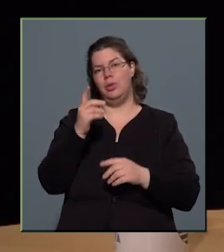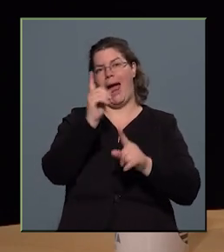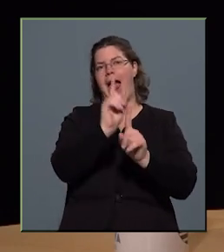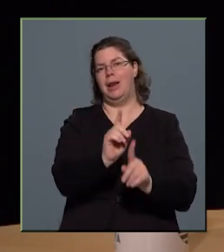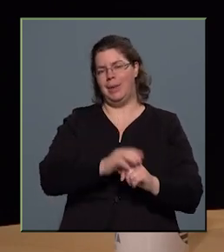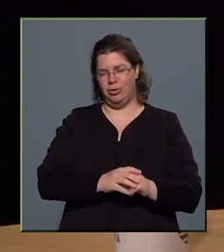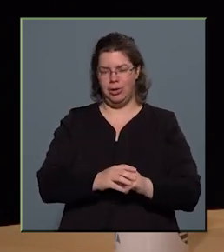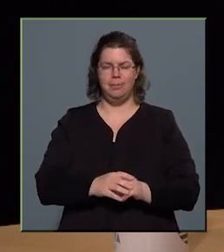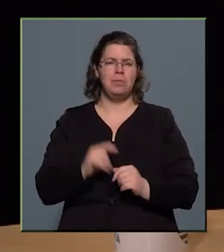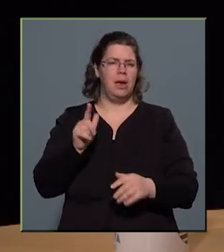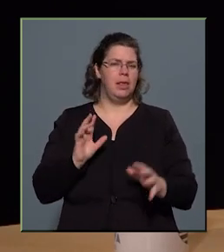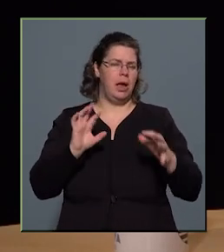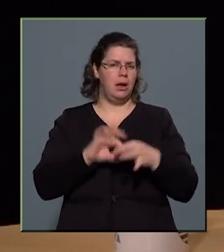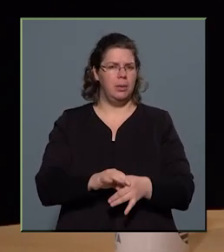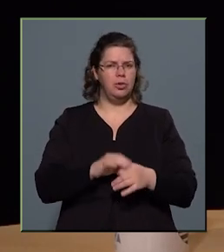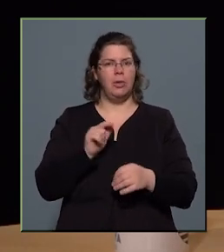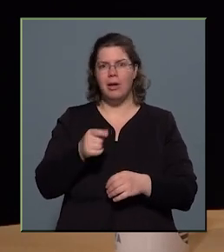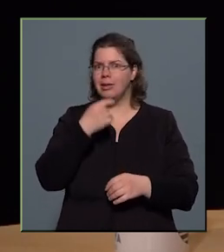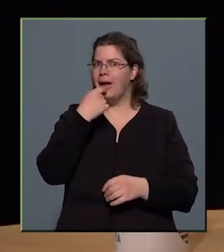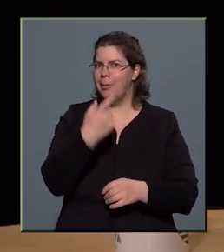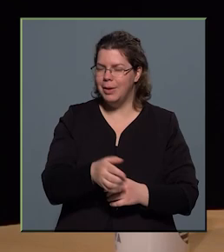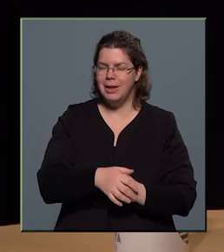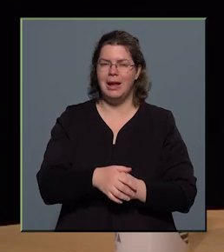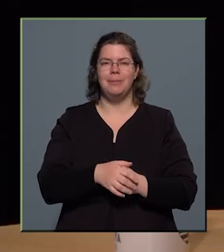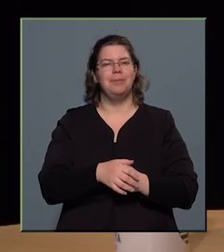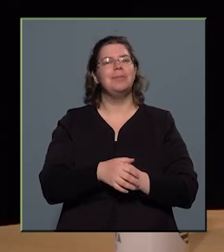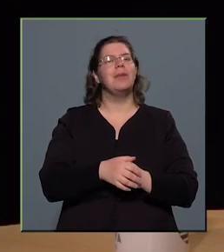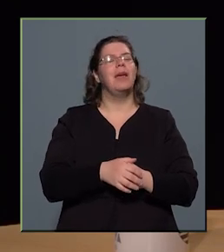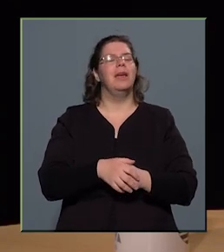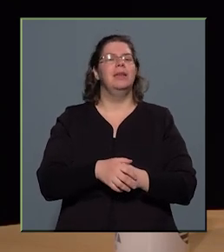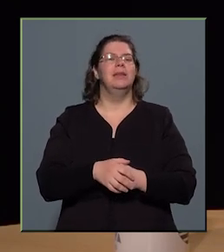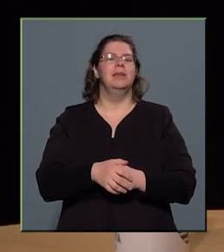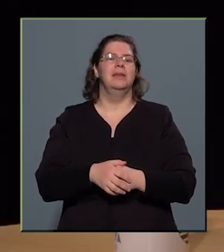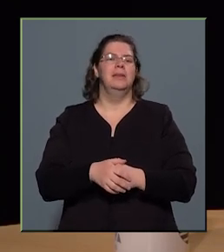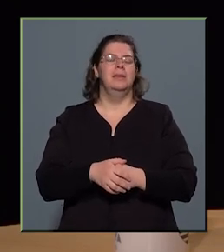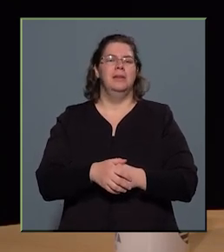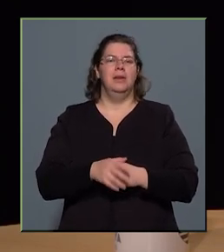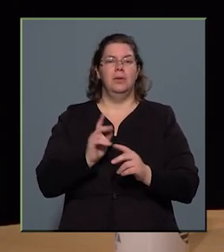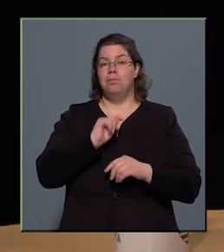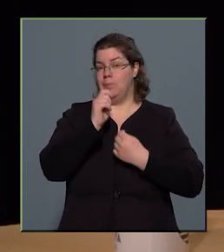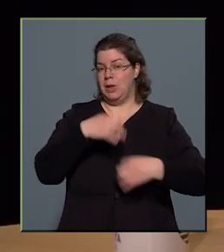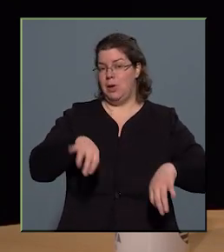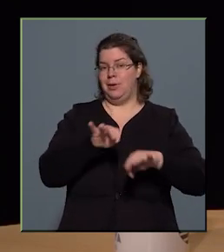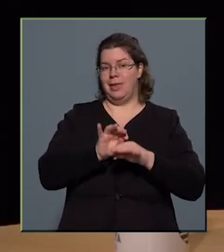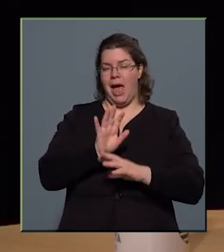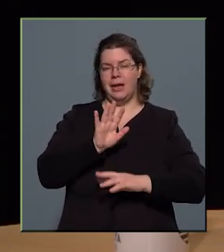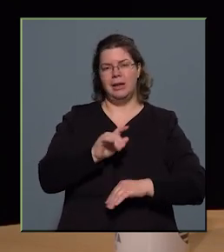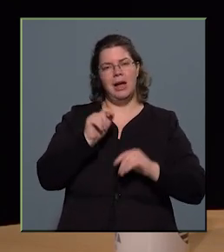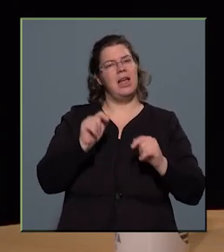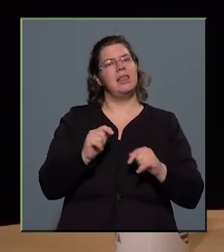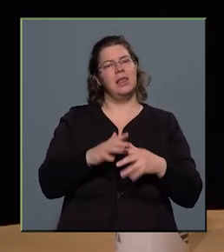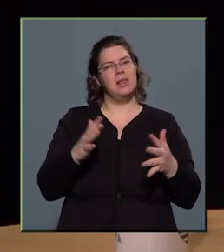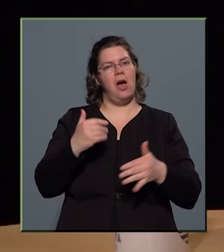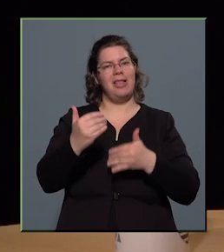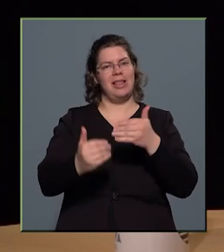Ezzel kapcsolatban azért azt hadd mondjam el, hogy Magyarországnak ez a nagy